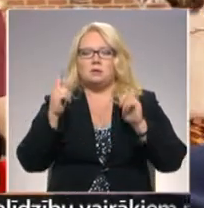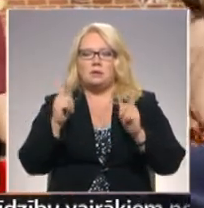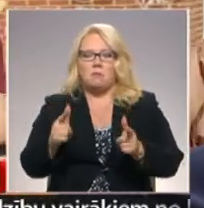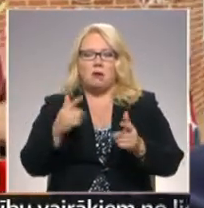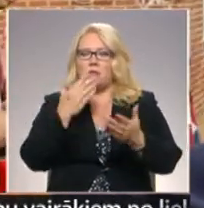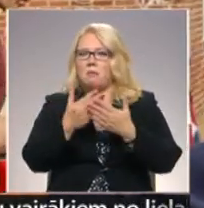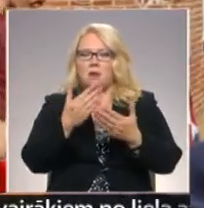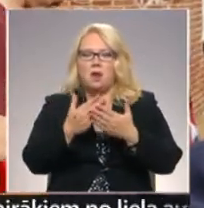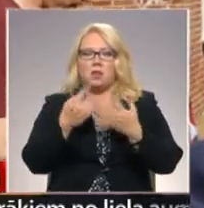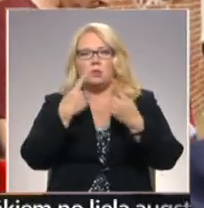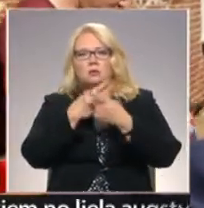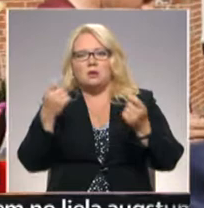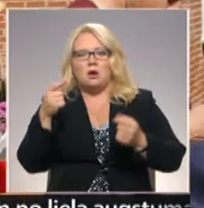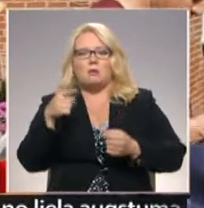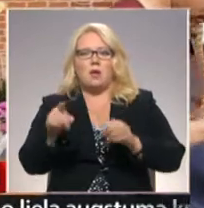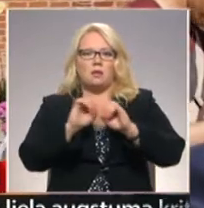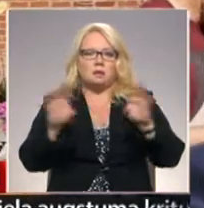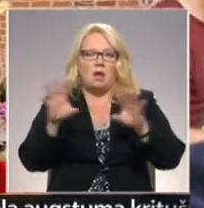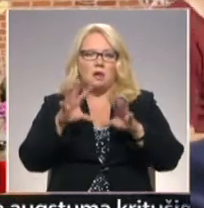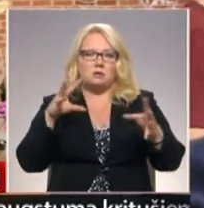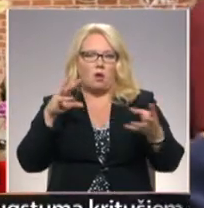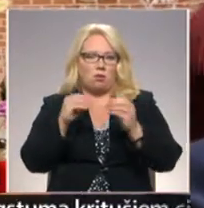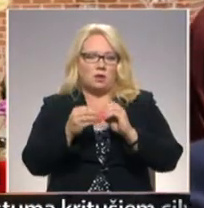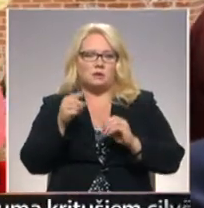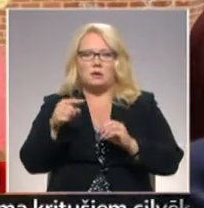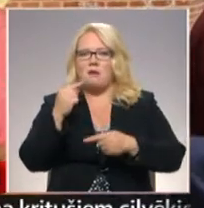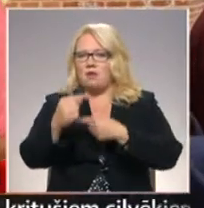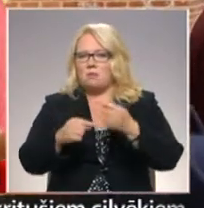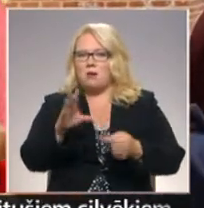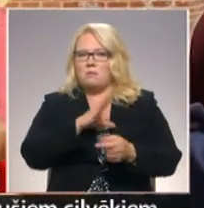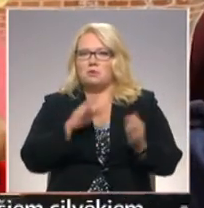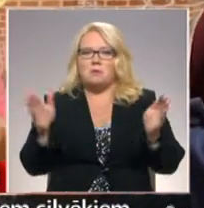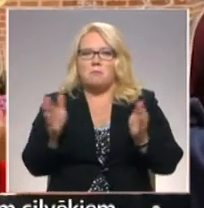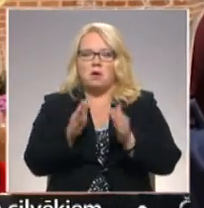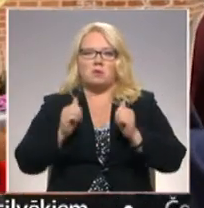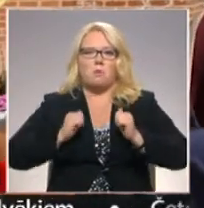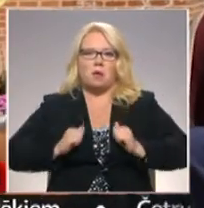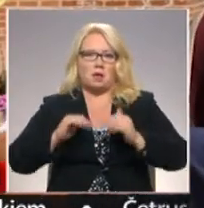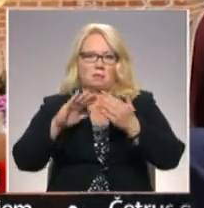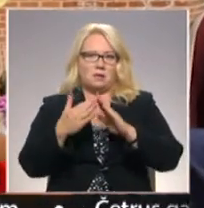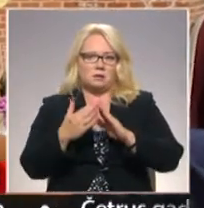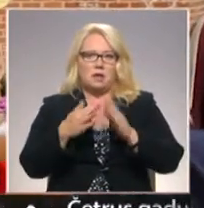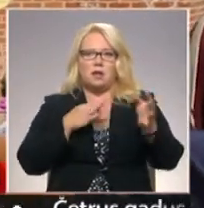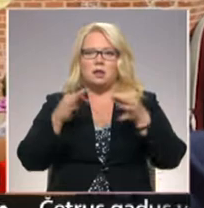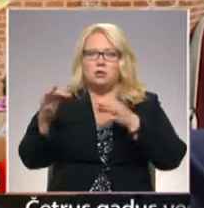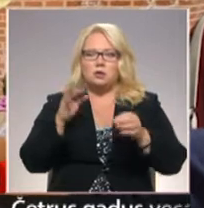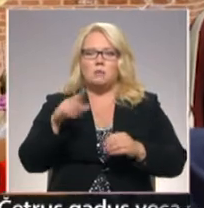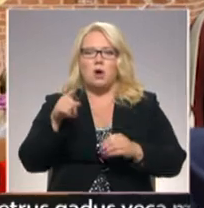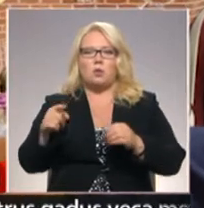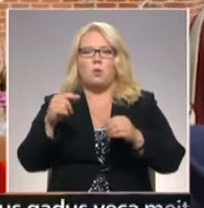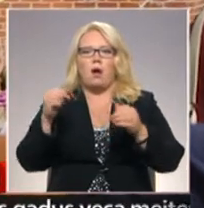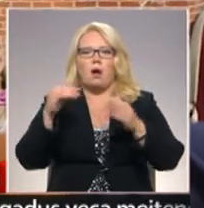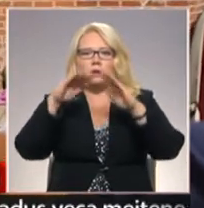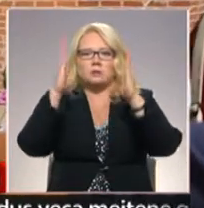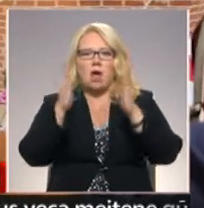neparādītos ziņās šādi stāsti kontekstā. Šī vienmēr bijusi maza un miermīlīga pilsēta. Diskusijas par to statuju